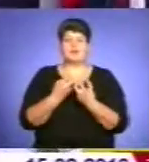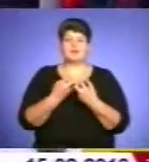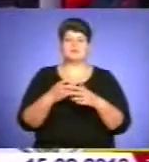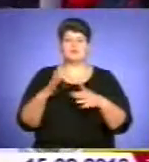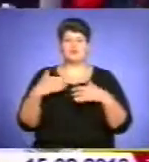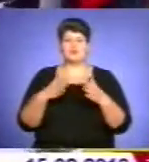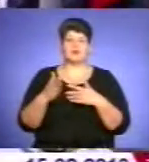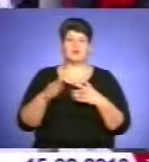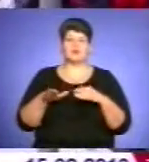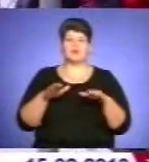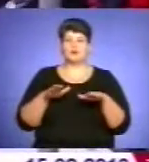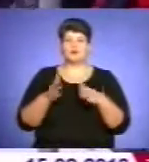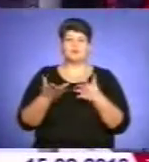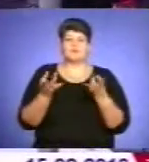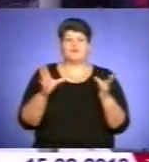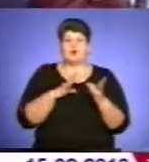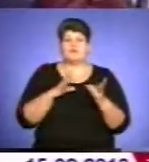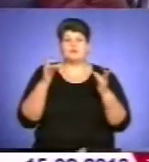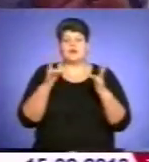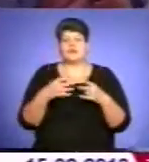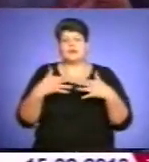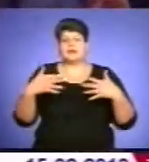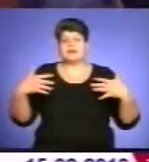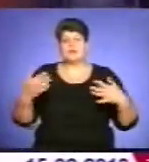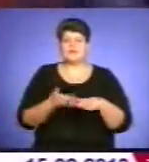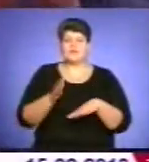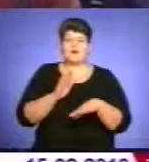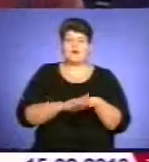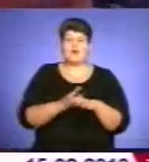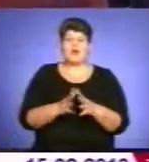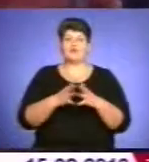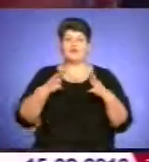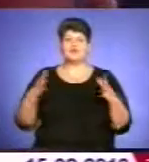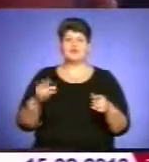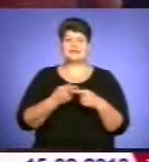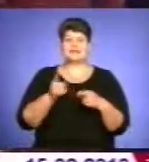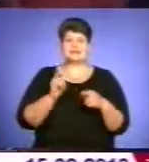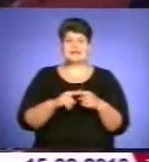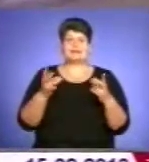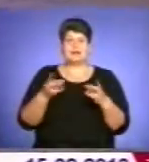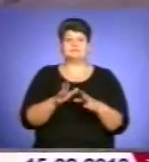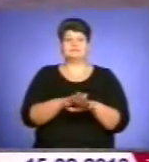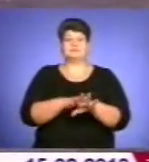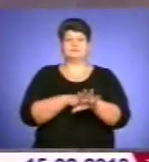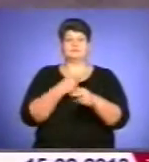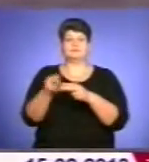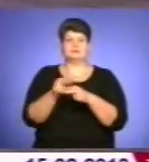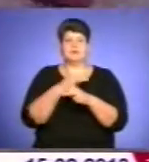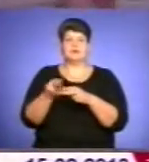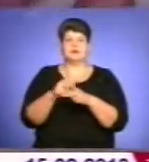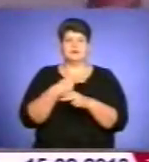розтягують зв'язки. Потримані травми бувають різної важкості, та переважна більшість потребує тривалого лікування у стаціонарі